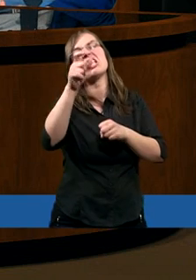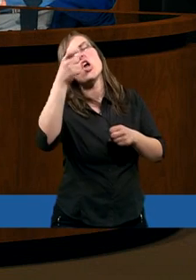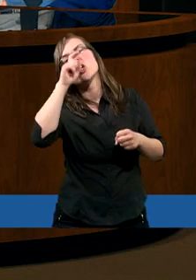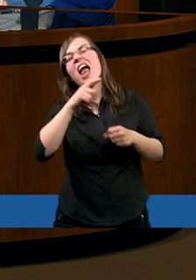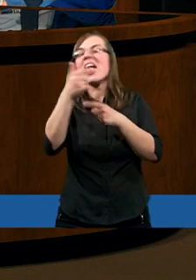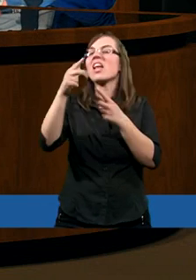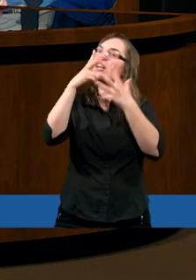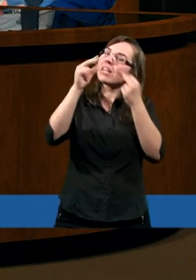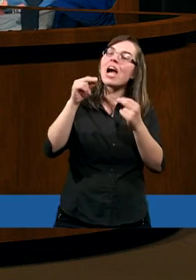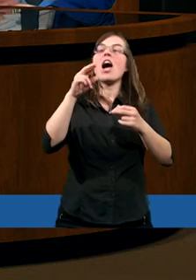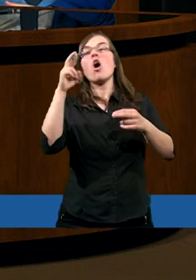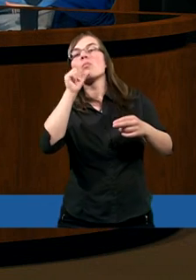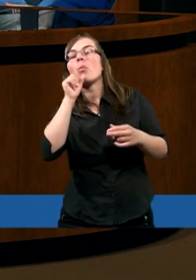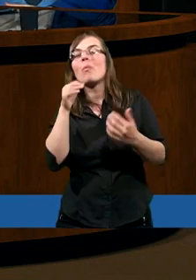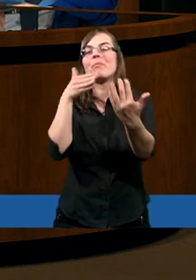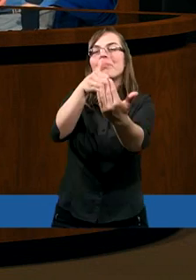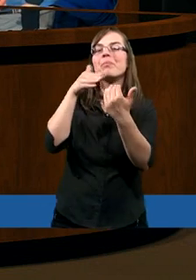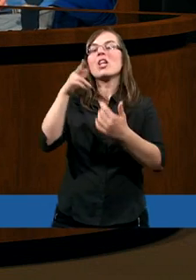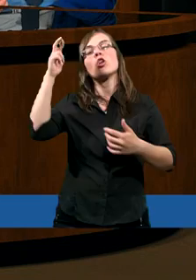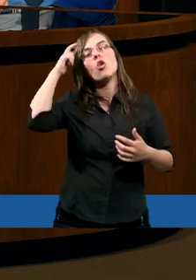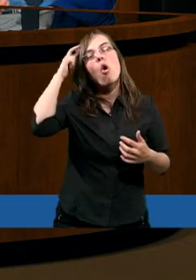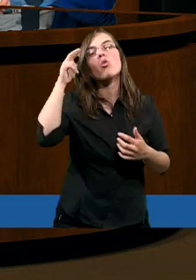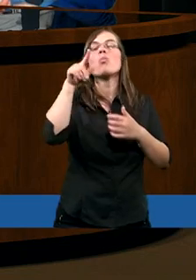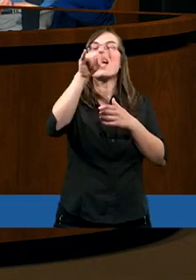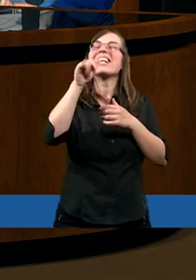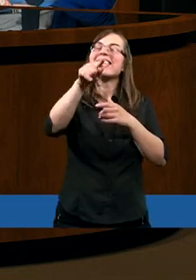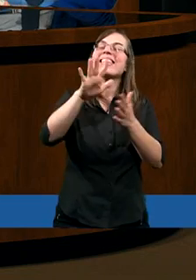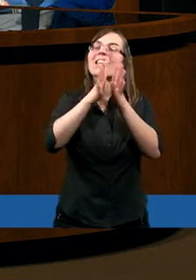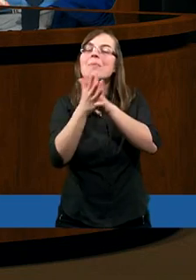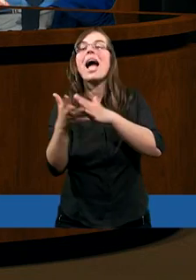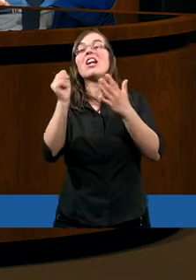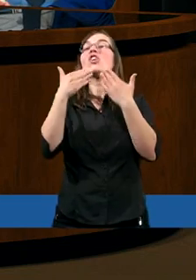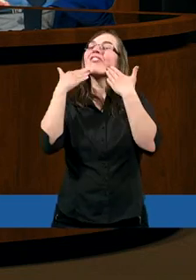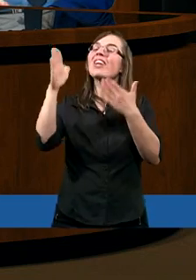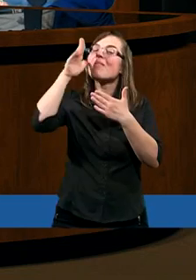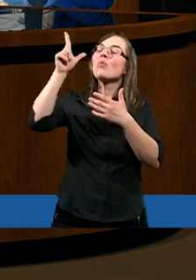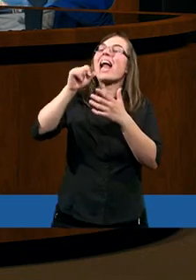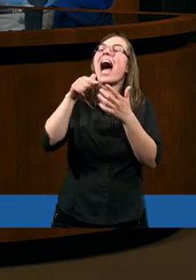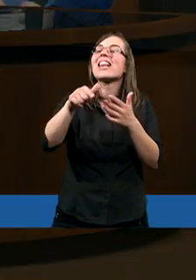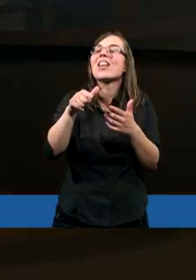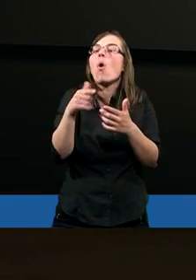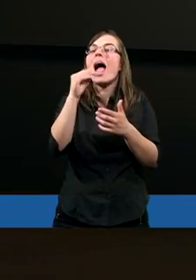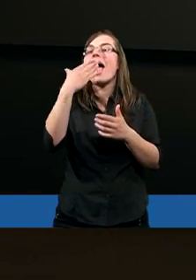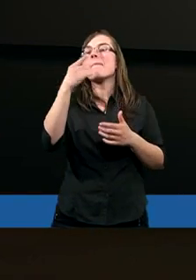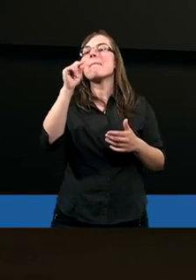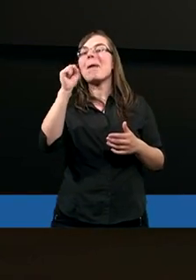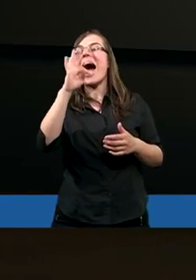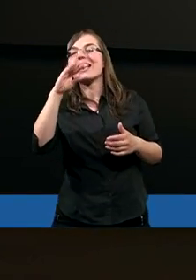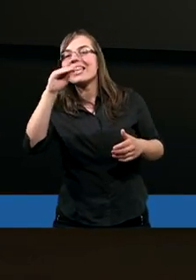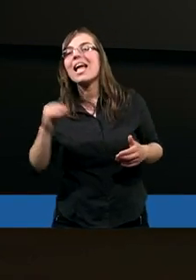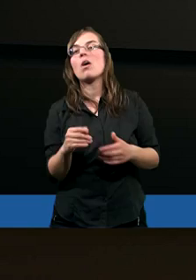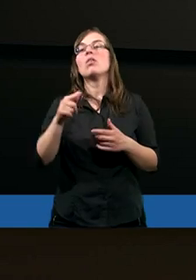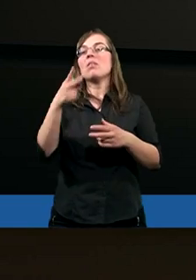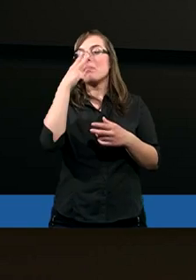innych ludzi i widzę, że mnie to mocno ubogaca i za to jestem wdzięczny Bogu. No ja też jeszcze dodam do tego, że